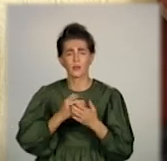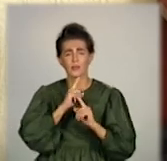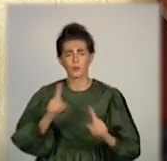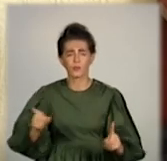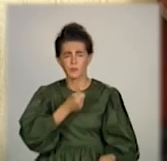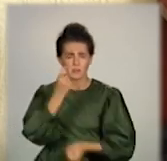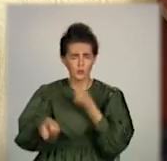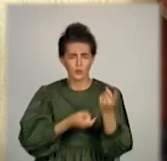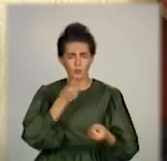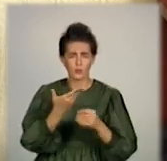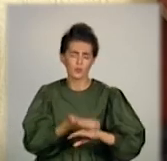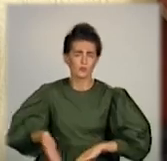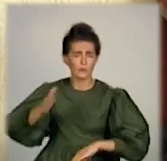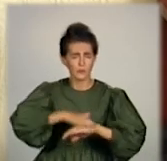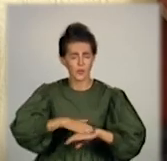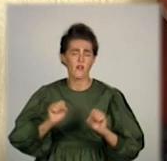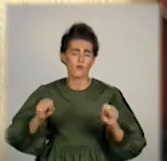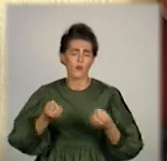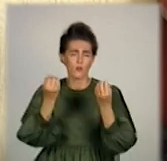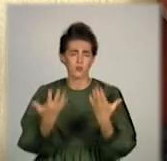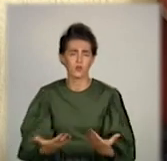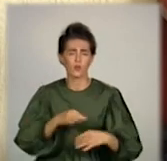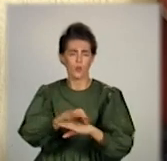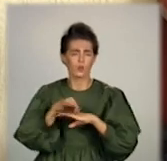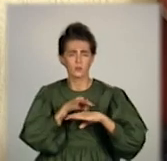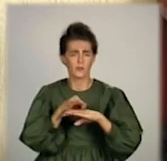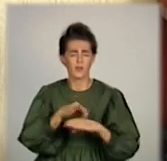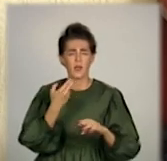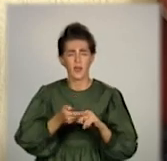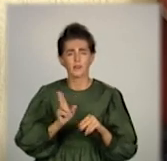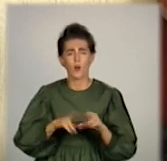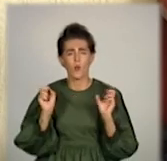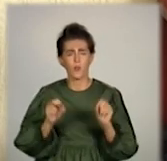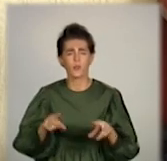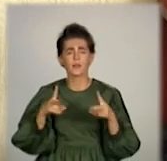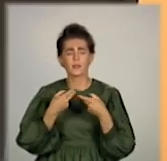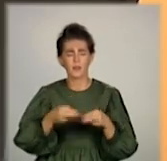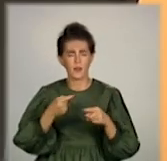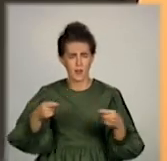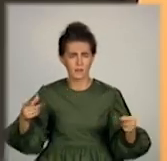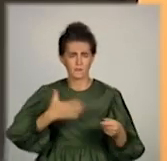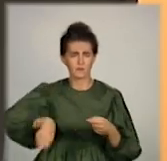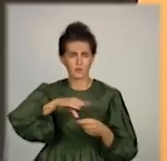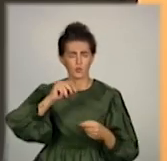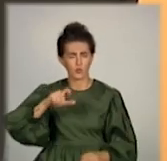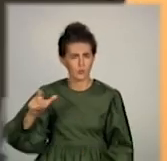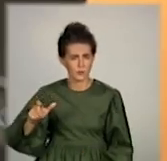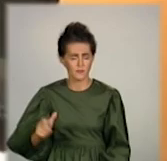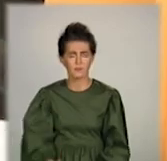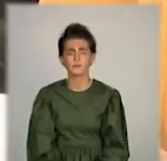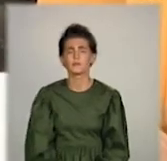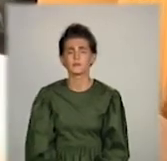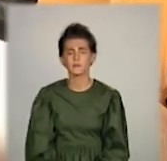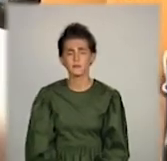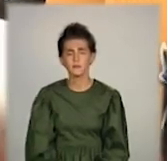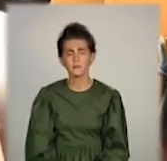симптомів ніяких. А він може стати носителем. Тому буде представляти опасність для окружаючих. Юлія Міншакірова, Набравко, Ігор